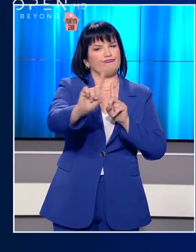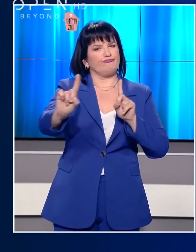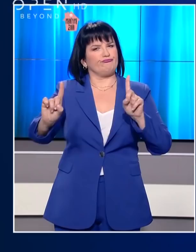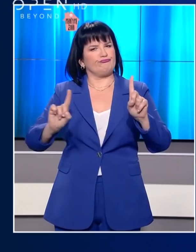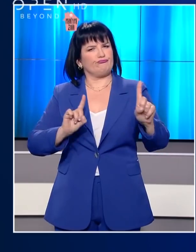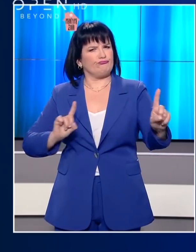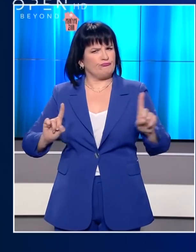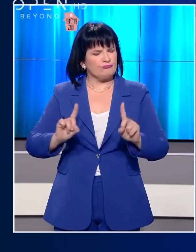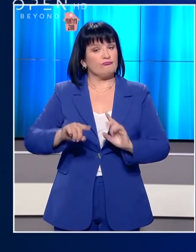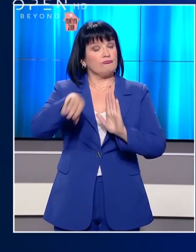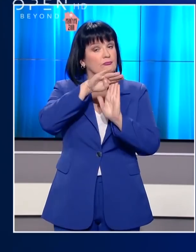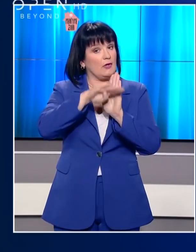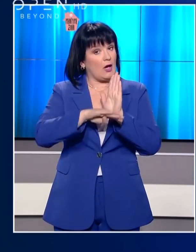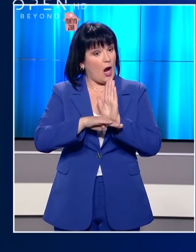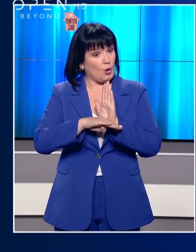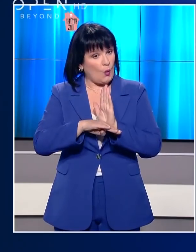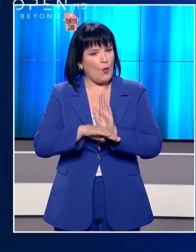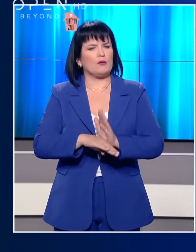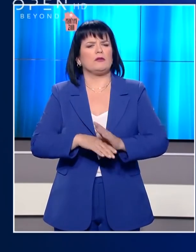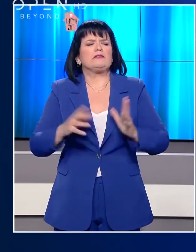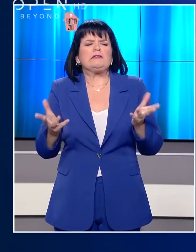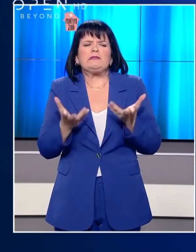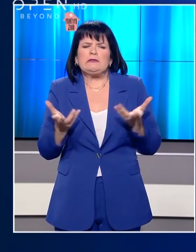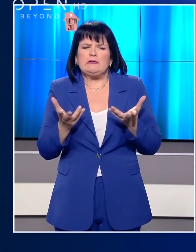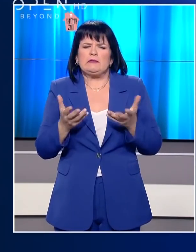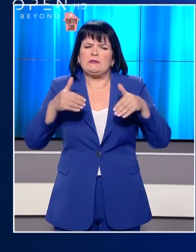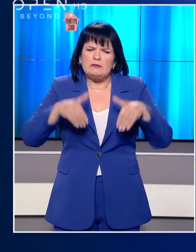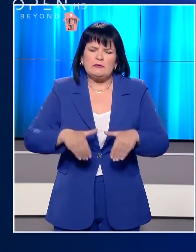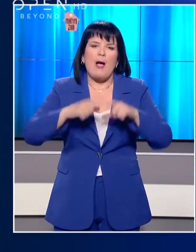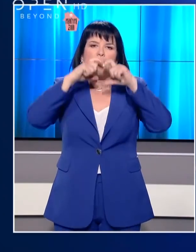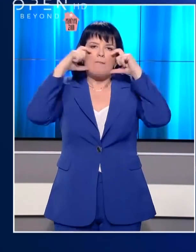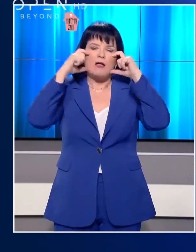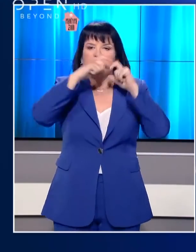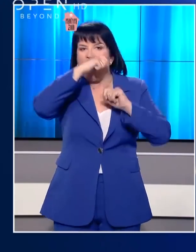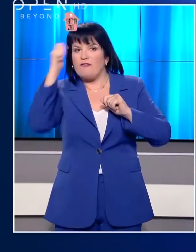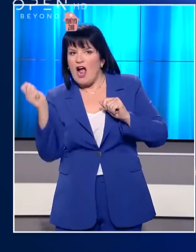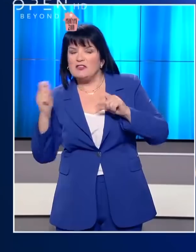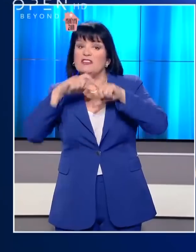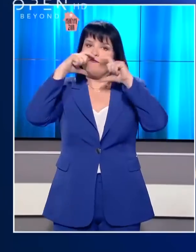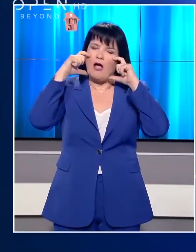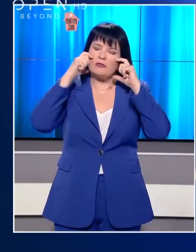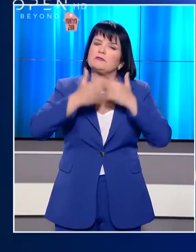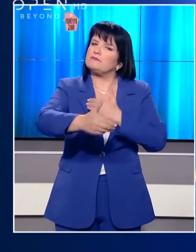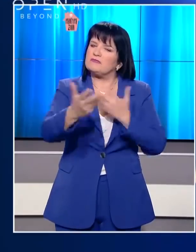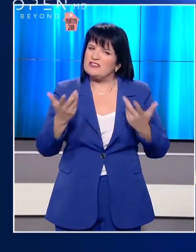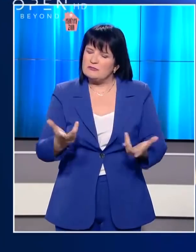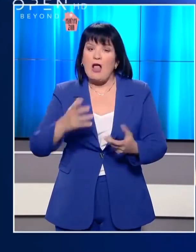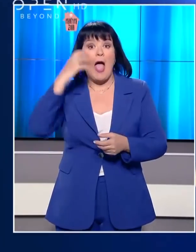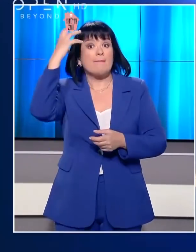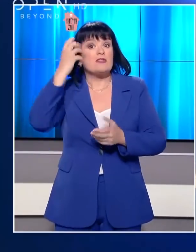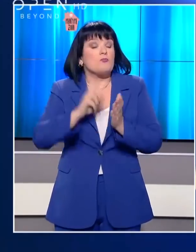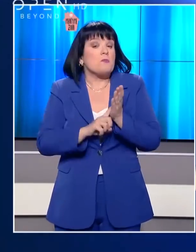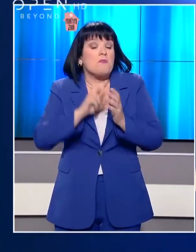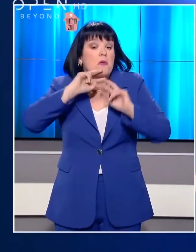την τήρηση των κανόνων για όταν την βγάζεις και όταν βάζεις τη μάσκα. Ένα από τα ερωτήματα στα οποία καλούνται να απαντήσουν οι επιστήμονες